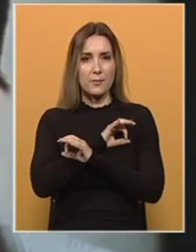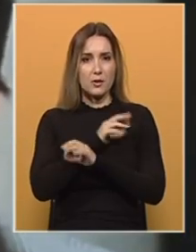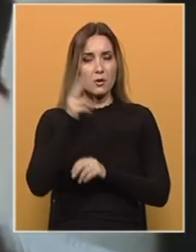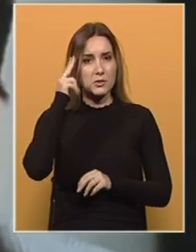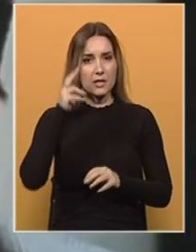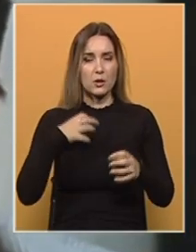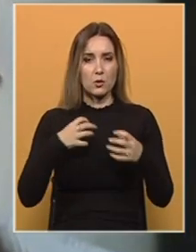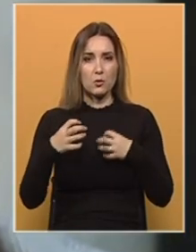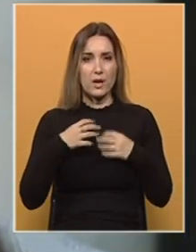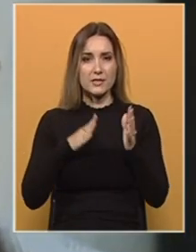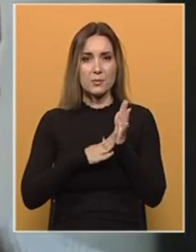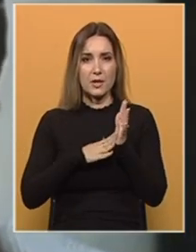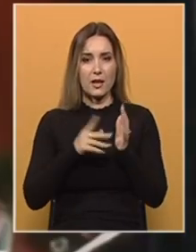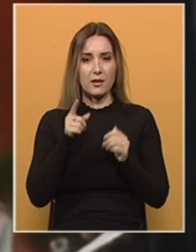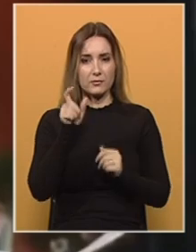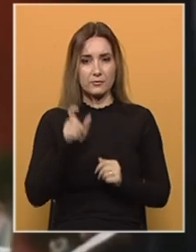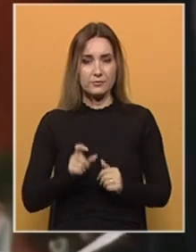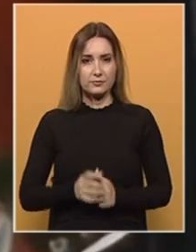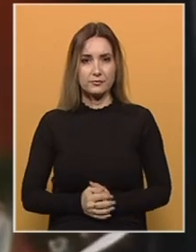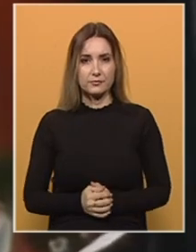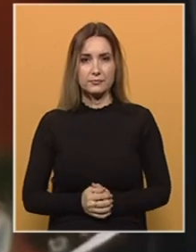legendarni glumac Milan Lane Gutović.